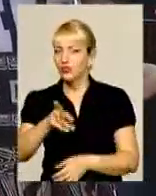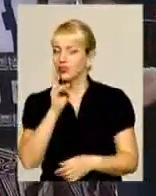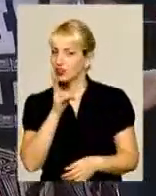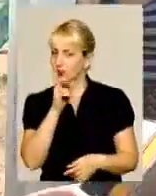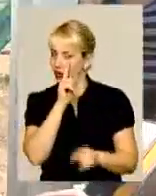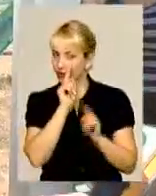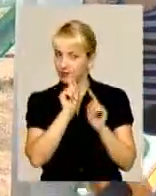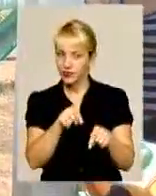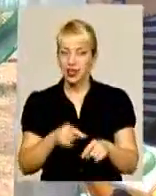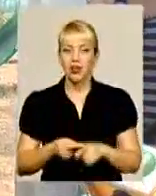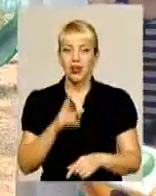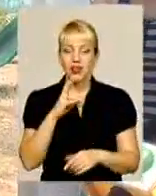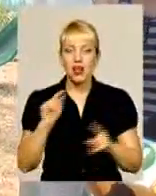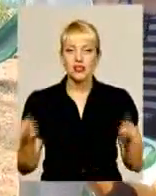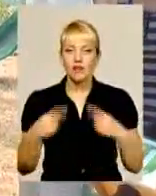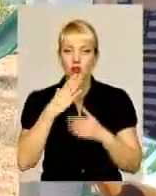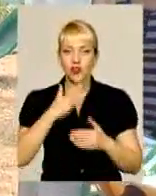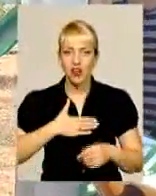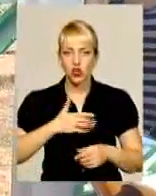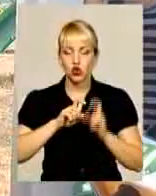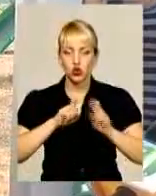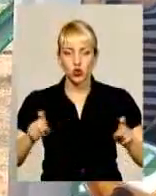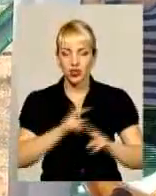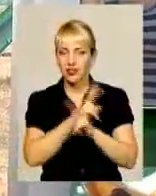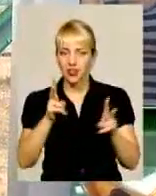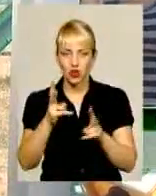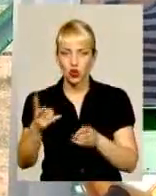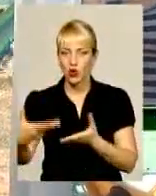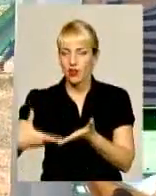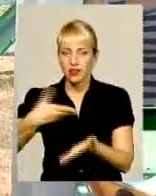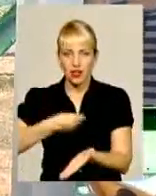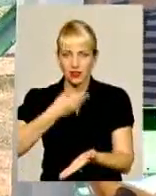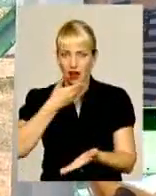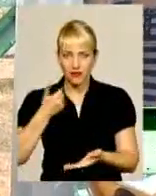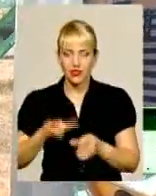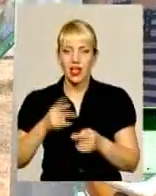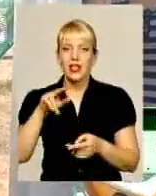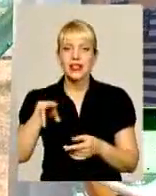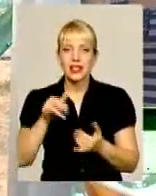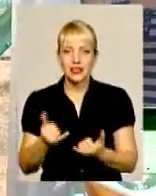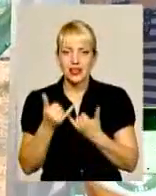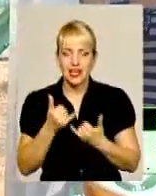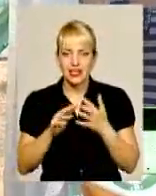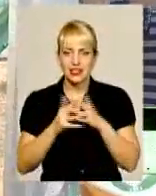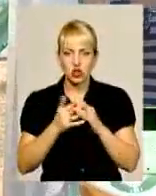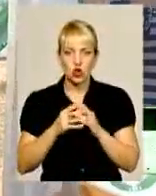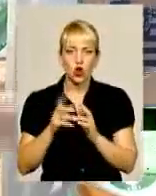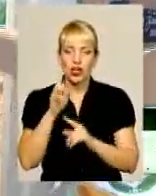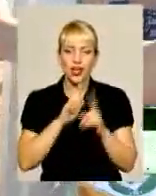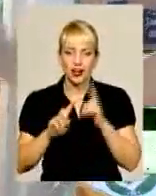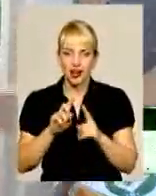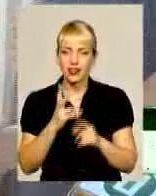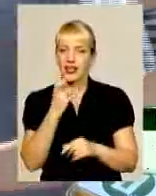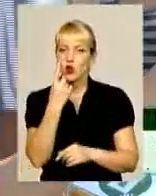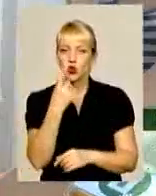накинув оком. На створення нашої школи ніхто не дав в бюджет сільської ради ні однієї копійки, а